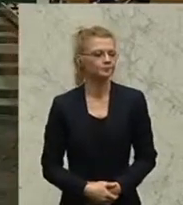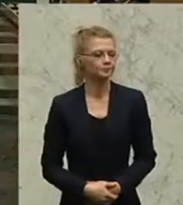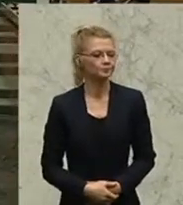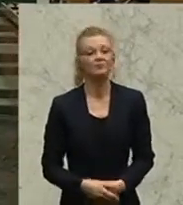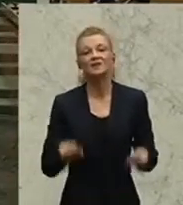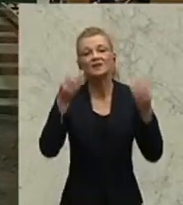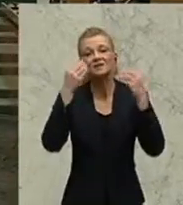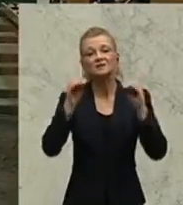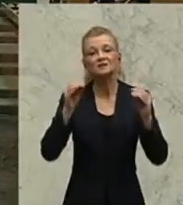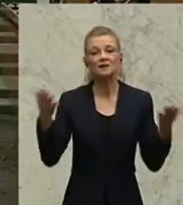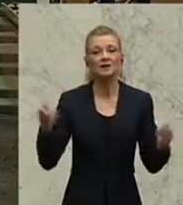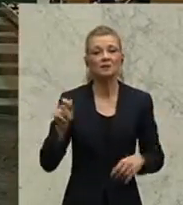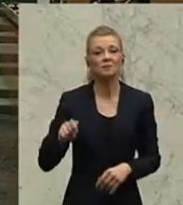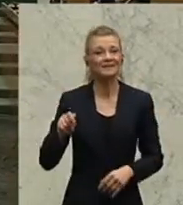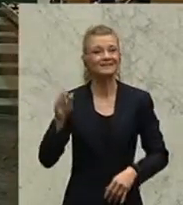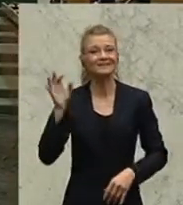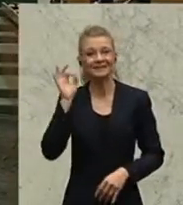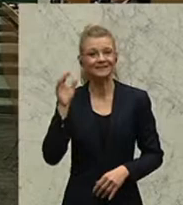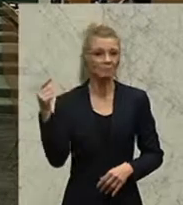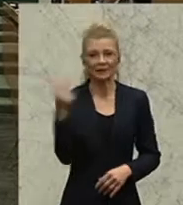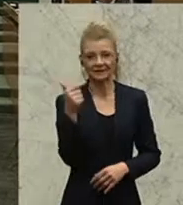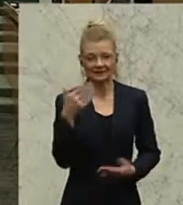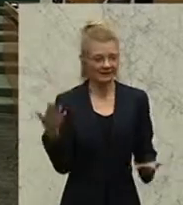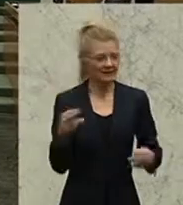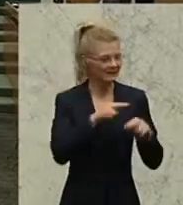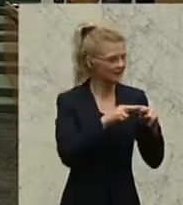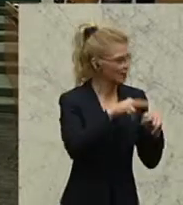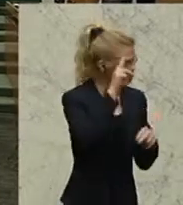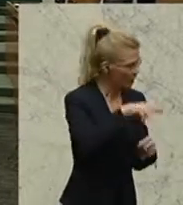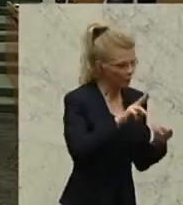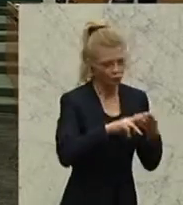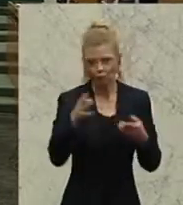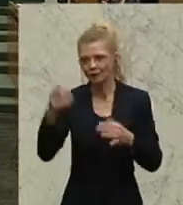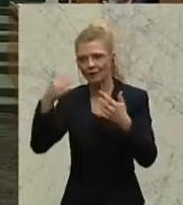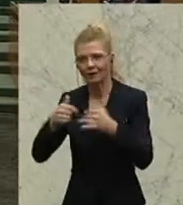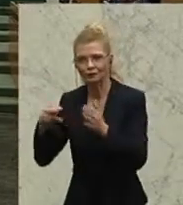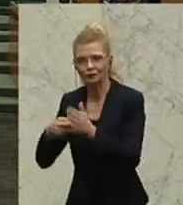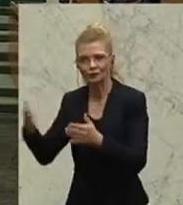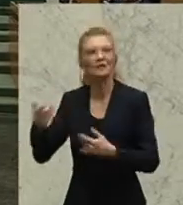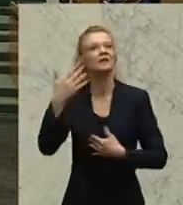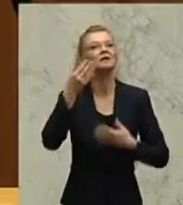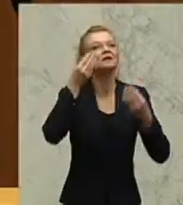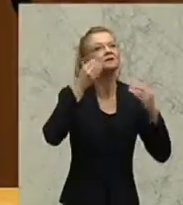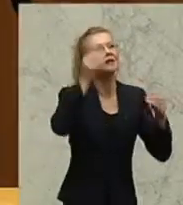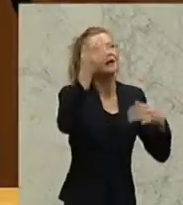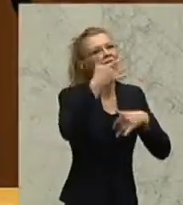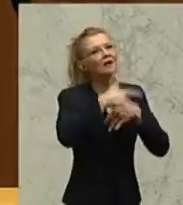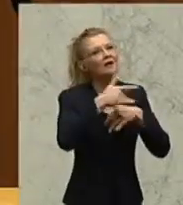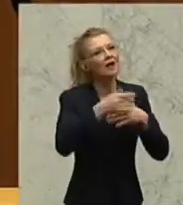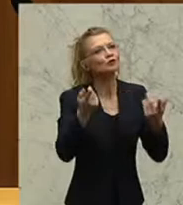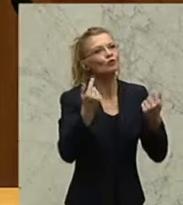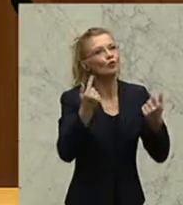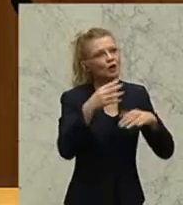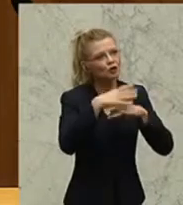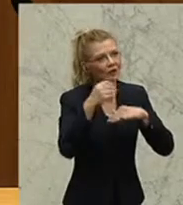Sehr geehrte Präsidenten, Nationalrat, Rechnungshof, sehr geehrter Gast aus Schweden, meine Damen und Herren,